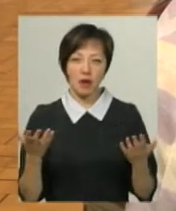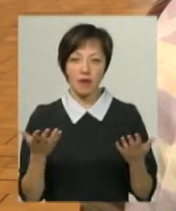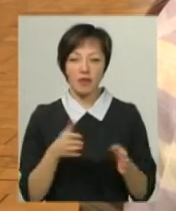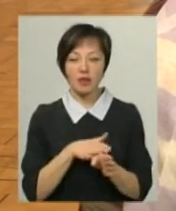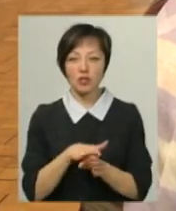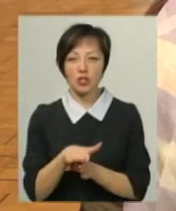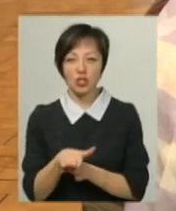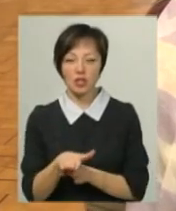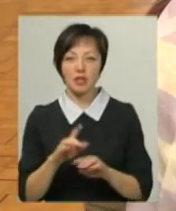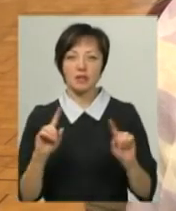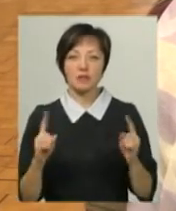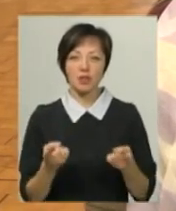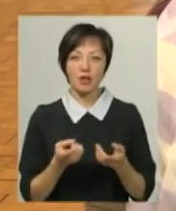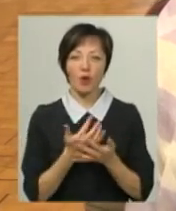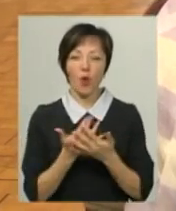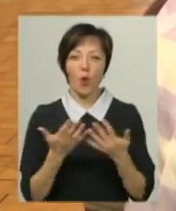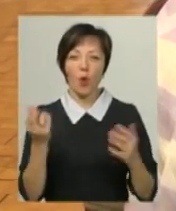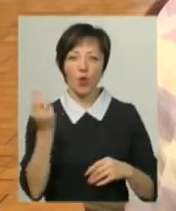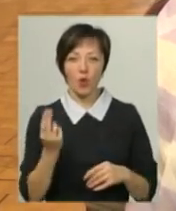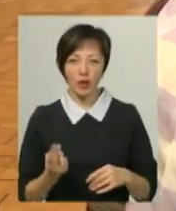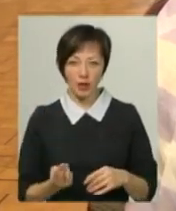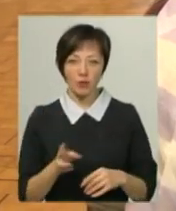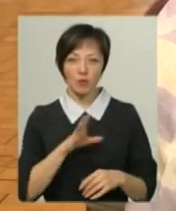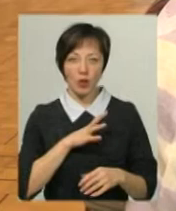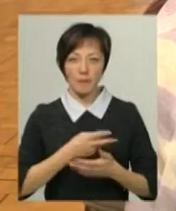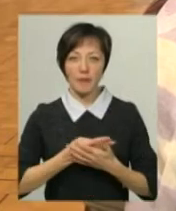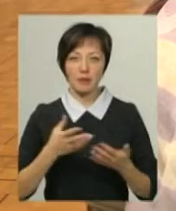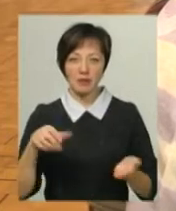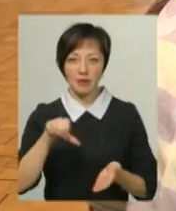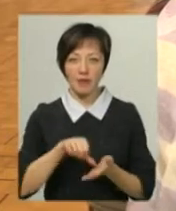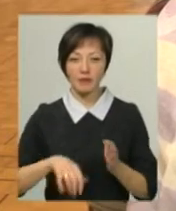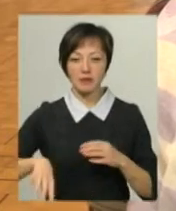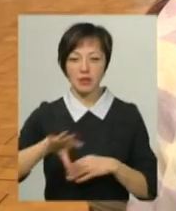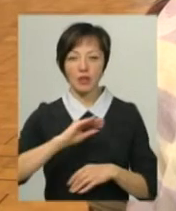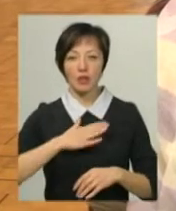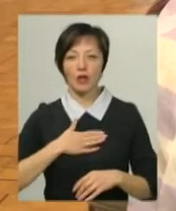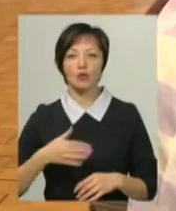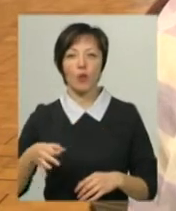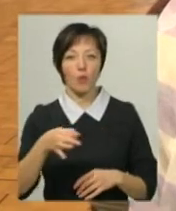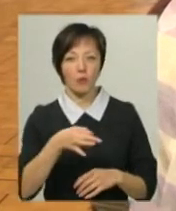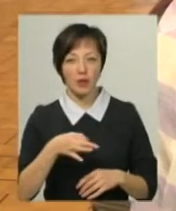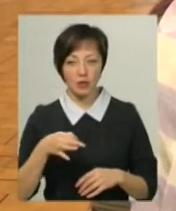насичені, надзвичайно колоритні. І вони були представлені цією нашою областю.